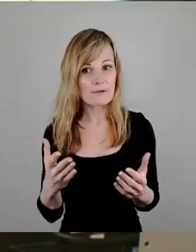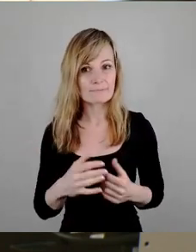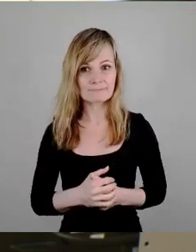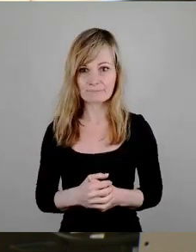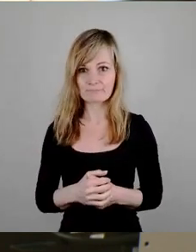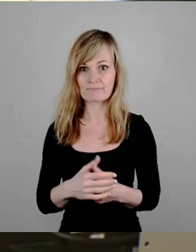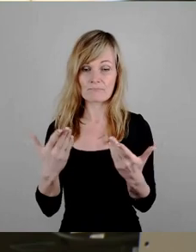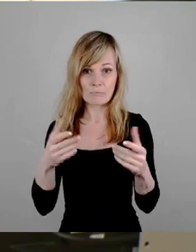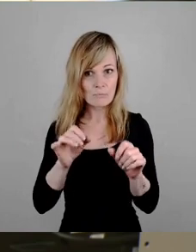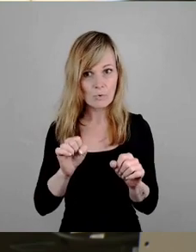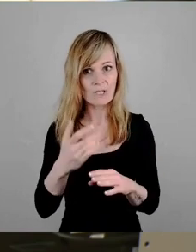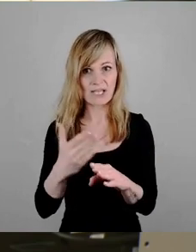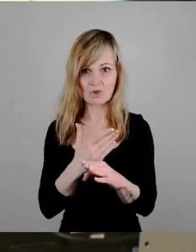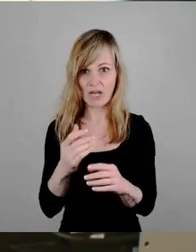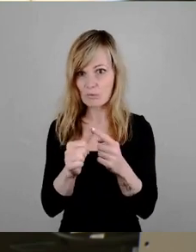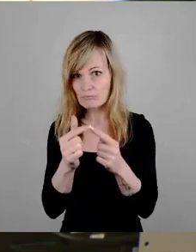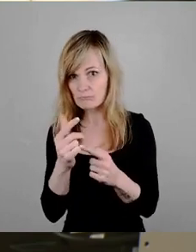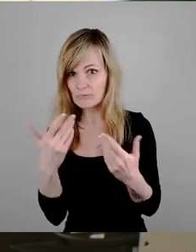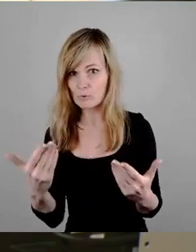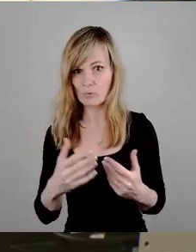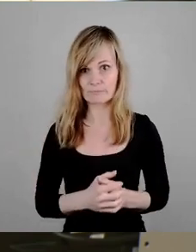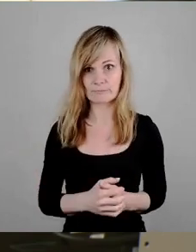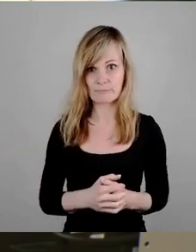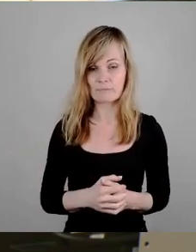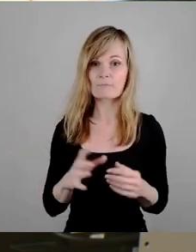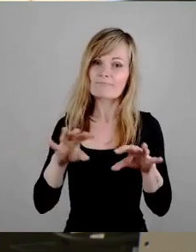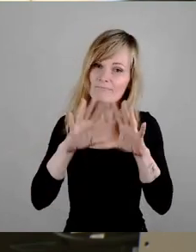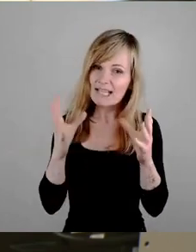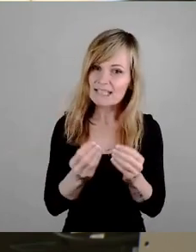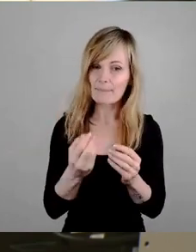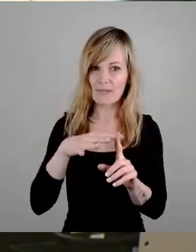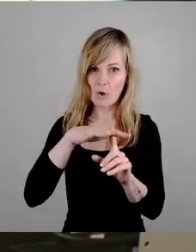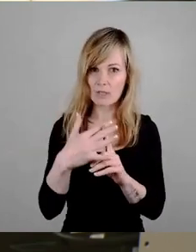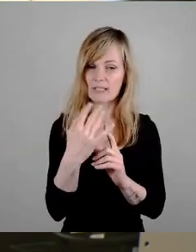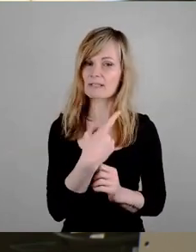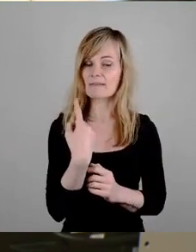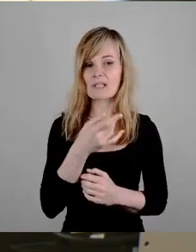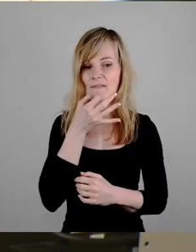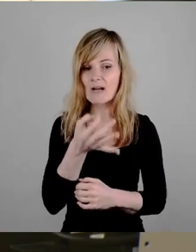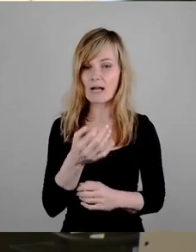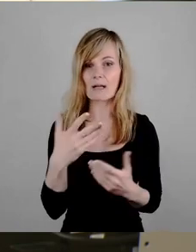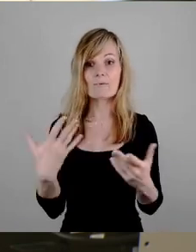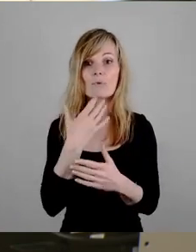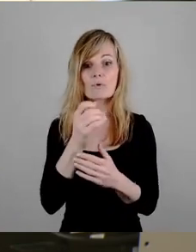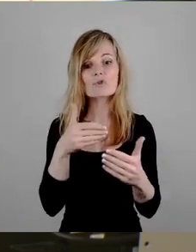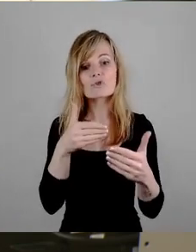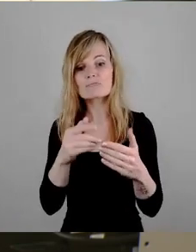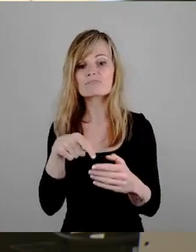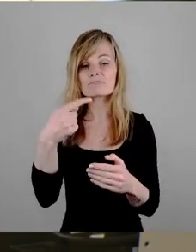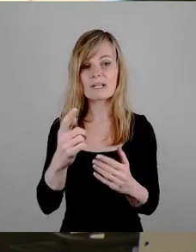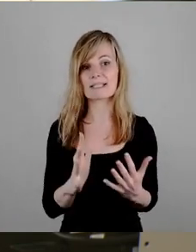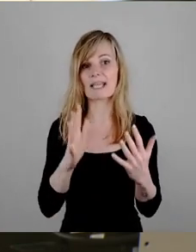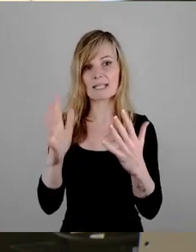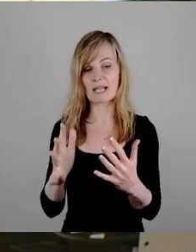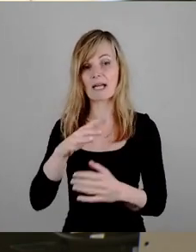kommen werden Und in diesem ganzen Kontext haben wir uns der Frage genähert Wo wollen wir denn stehen in 10 oder 15 Jahren